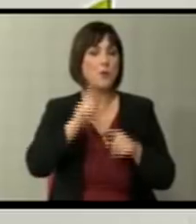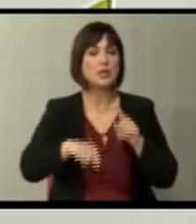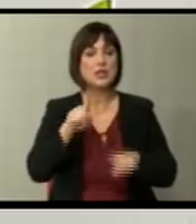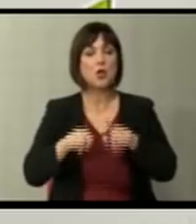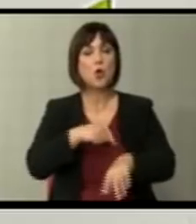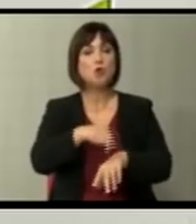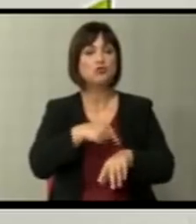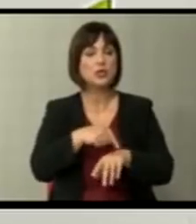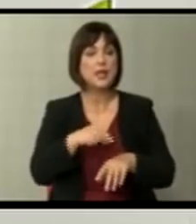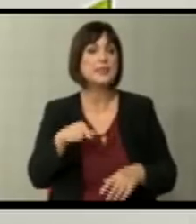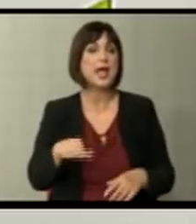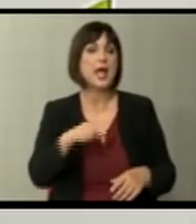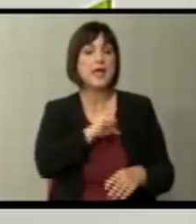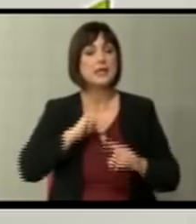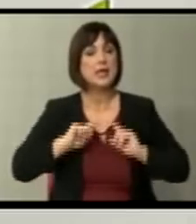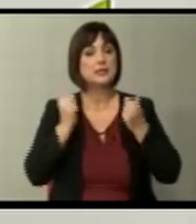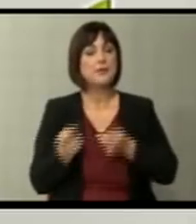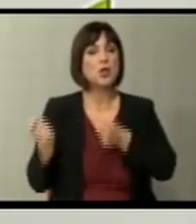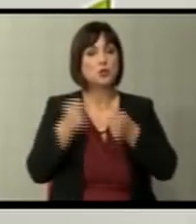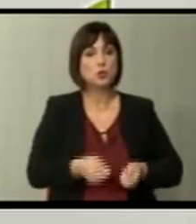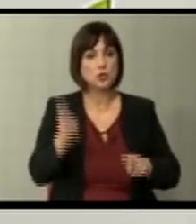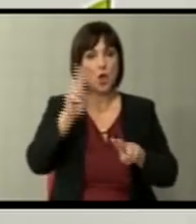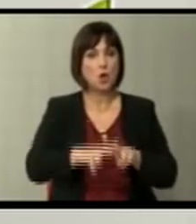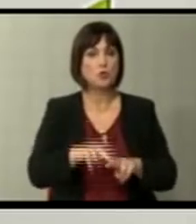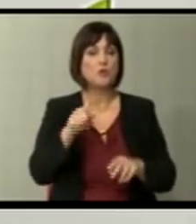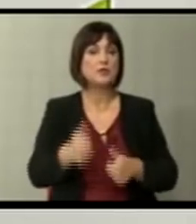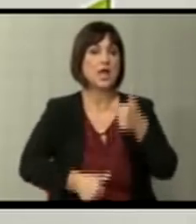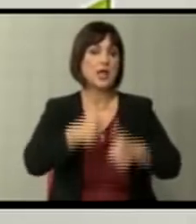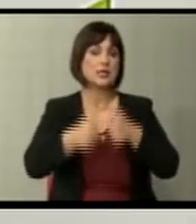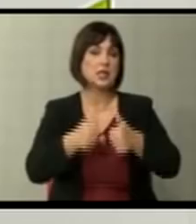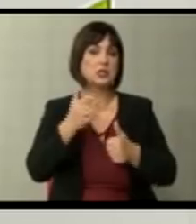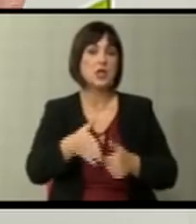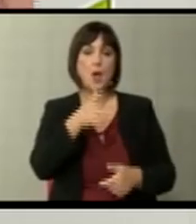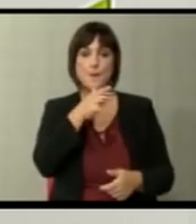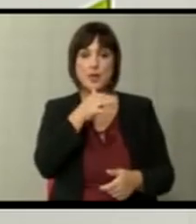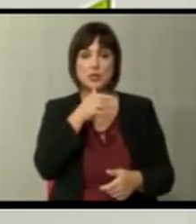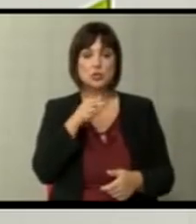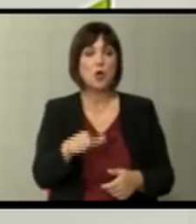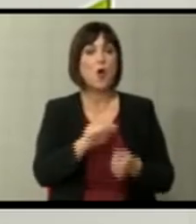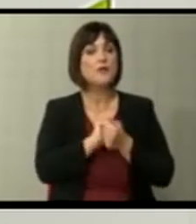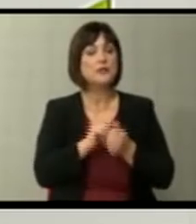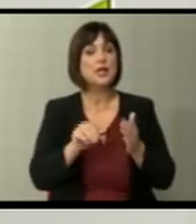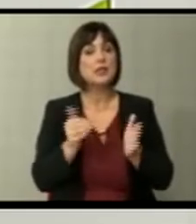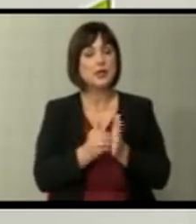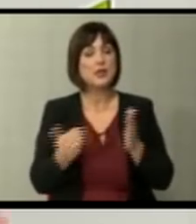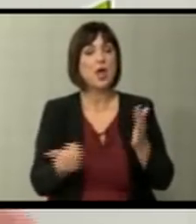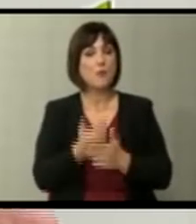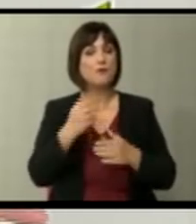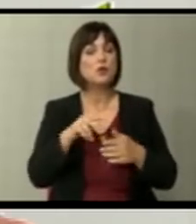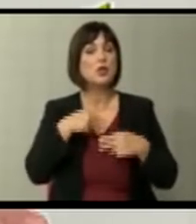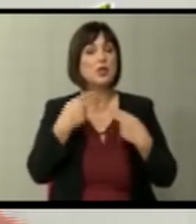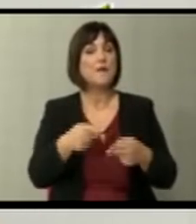неколку часа на самитот се донеса одуката за кандидатскот статус на Македонија. Историјата треба да ја повториме, бидејќи